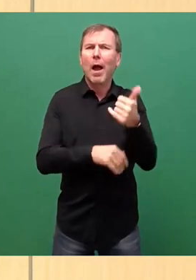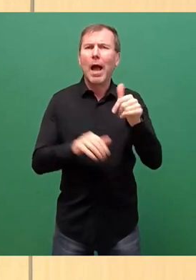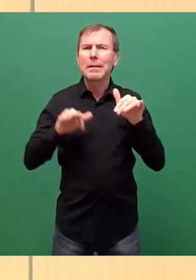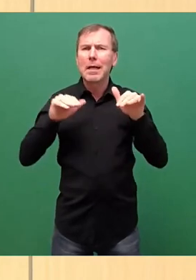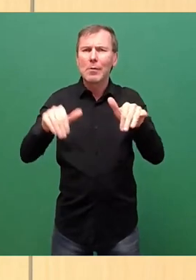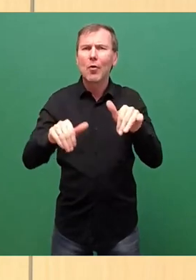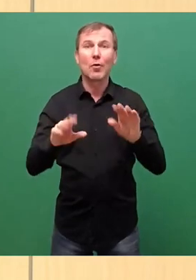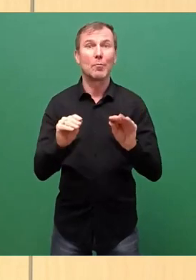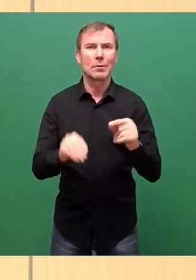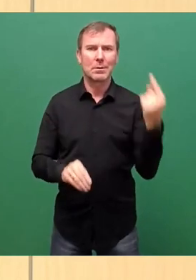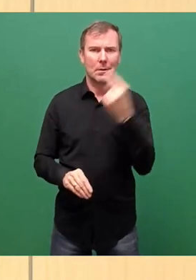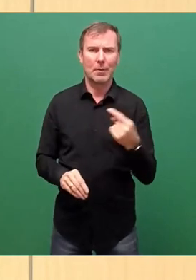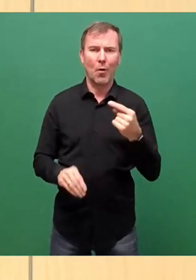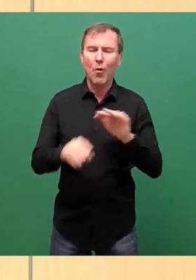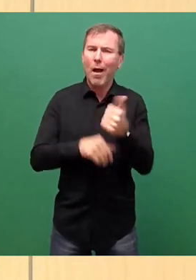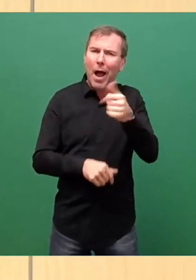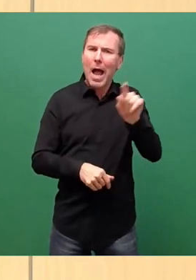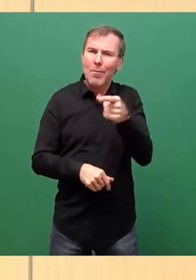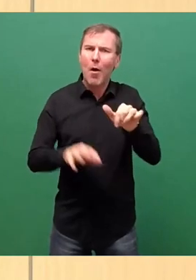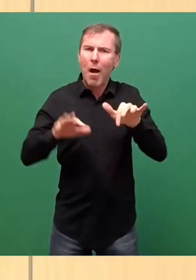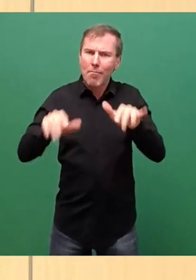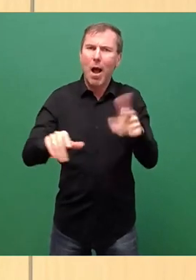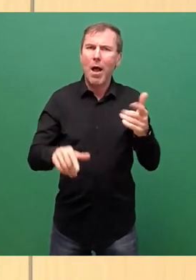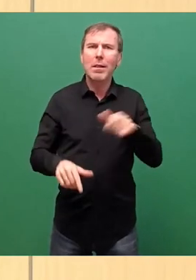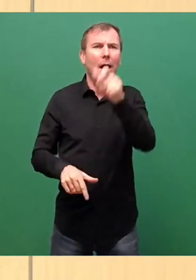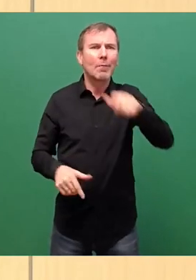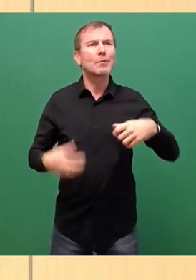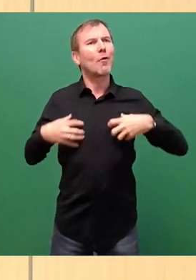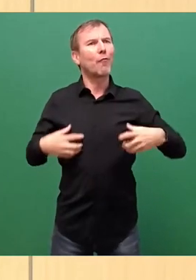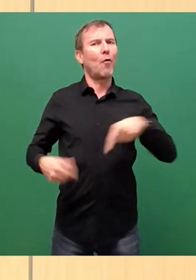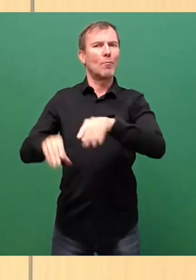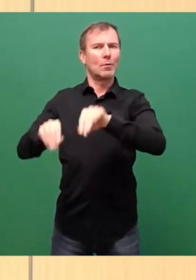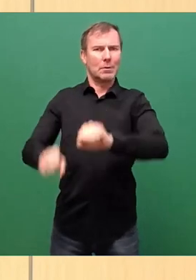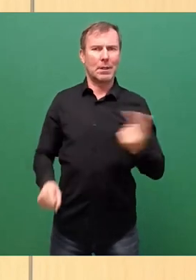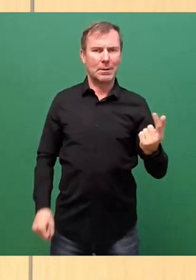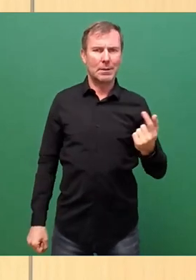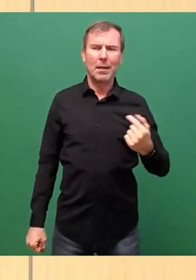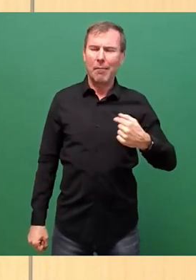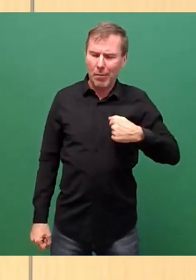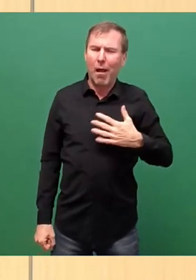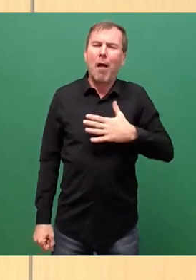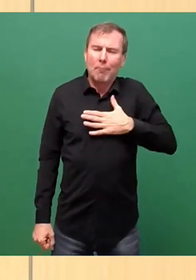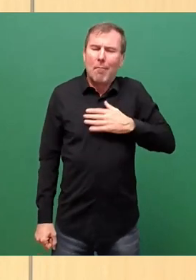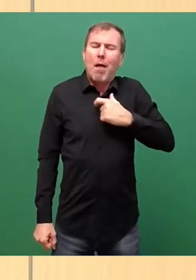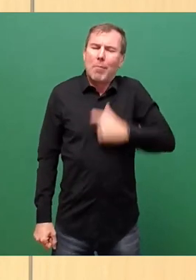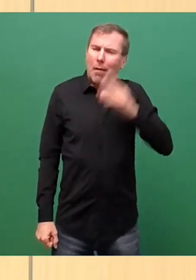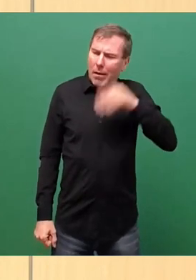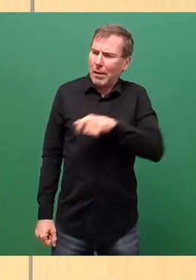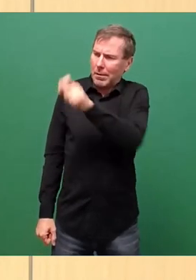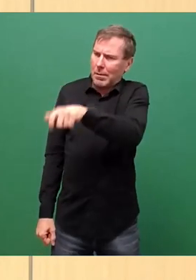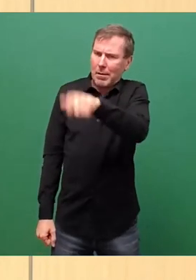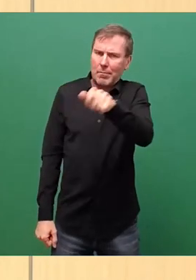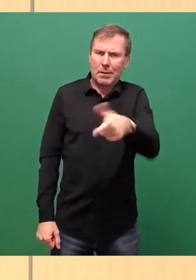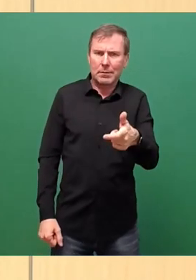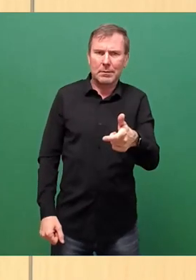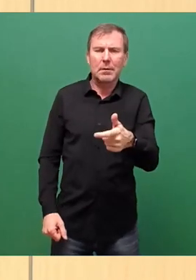Also über eine Million Mal sind Menschen glücklich. Und ich persönlich kenne einige, die haben die DVB-Dauerkarte